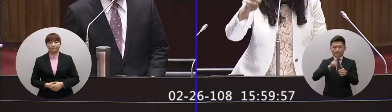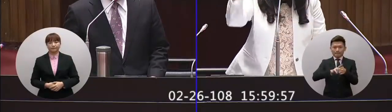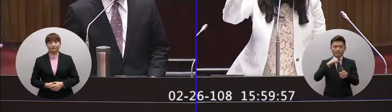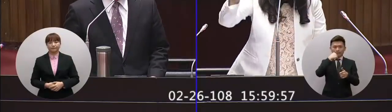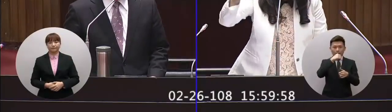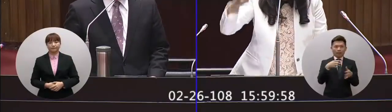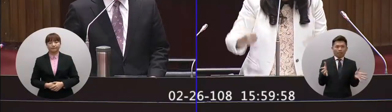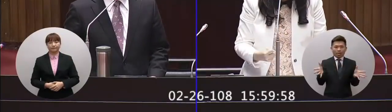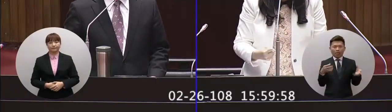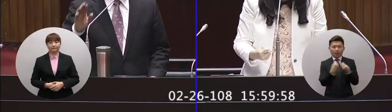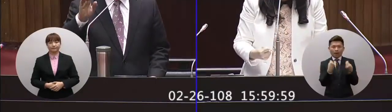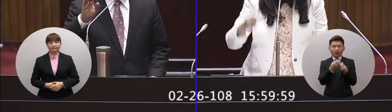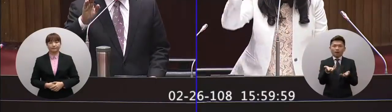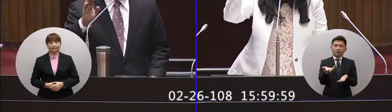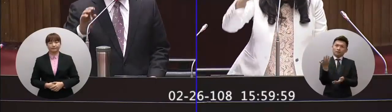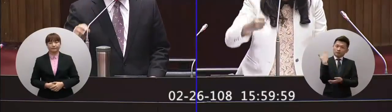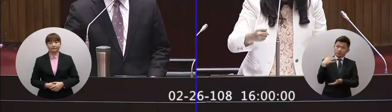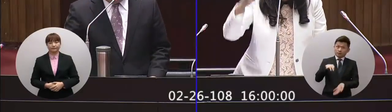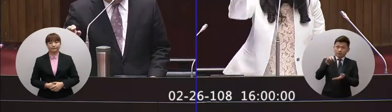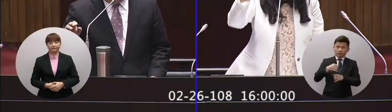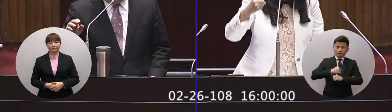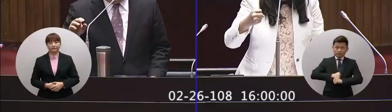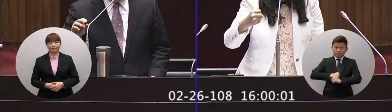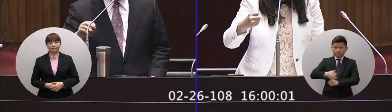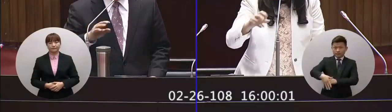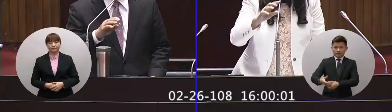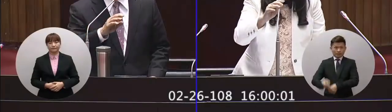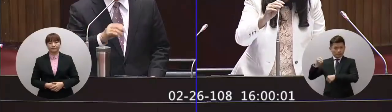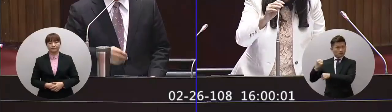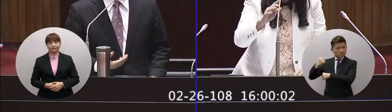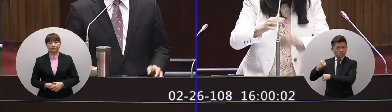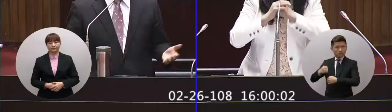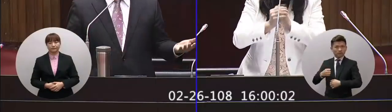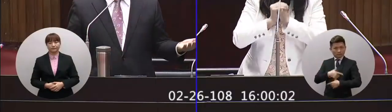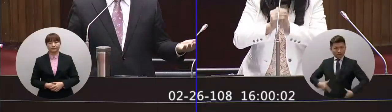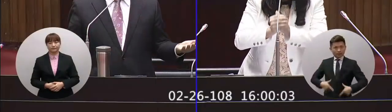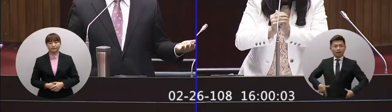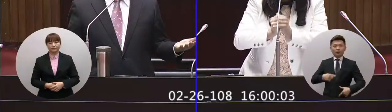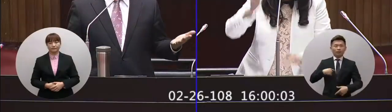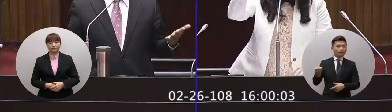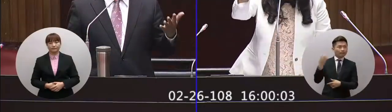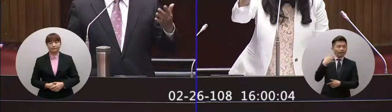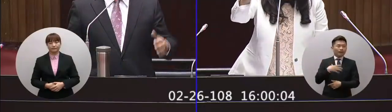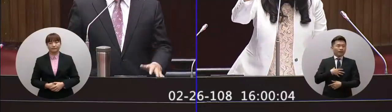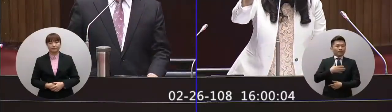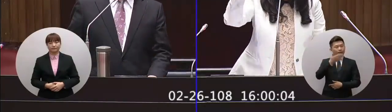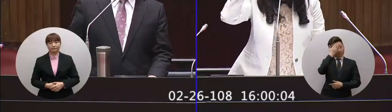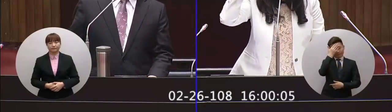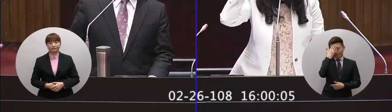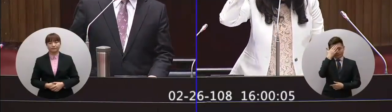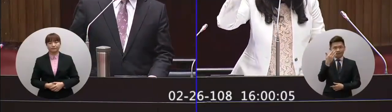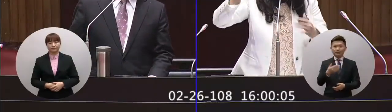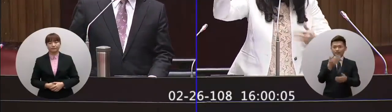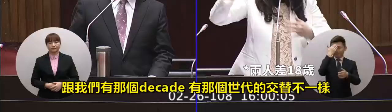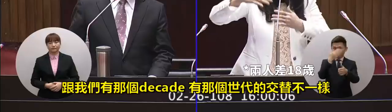你不是說你還要拿著哨索去打去戰爭去站在前線嗎我聽到這句話院長我真的要拜託你院長你